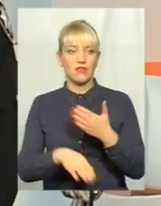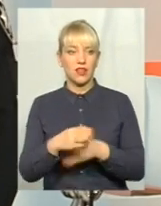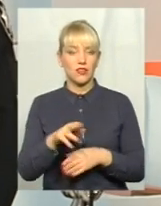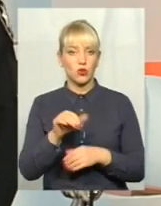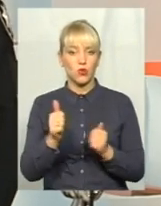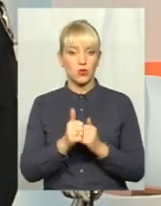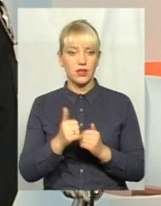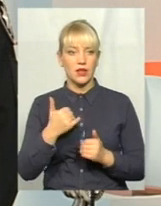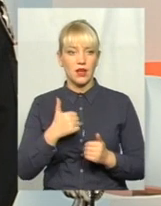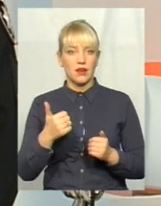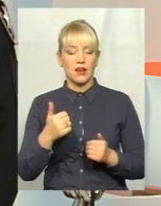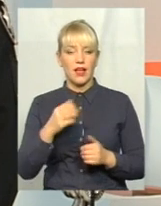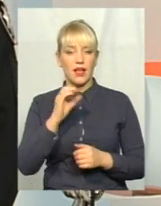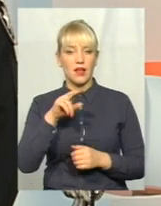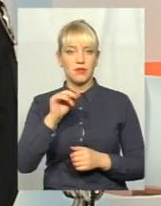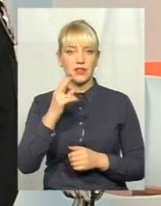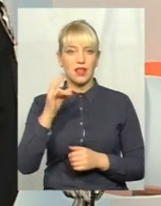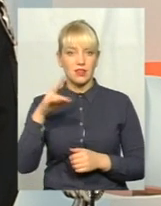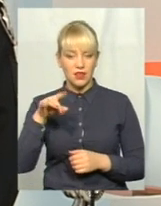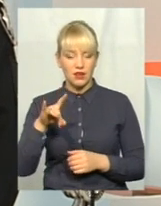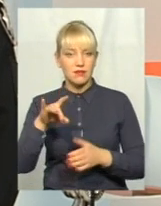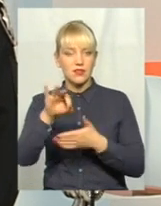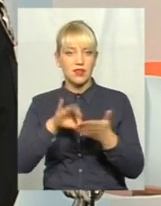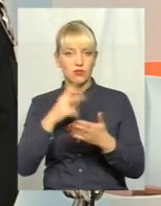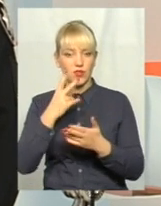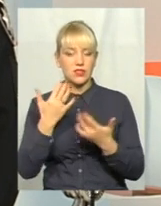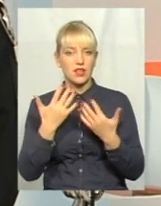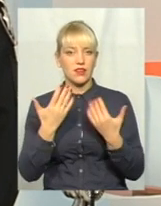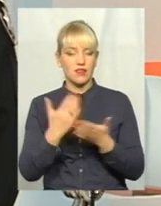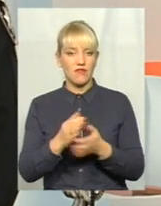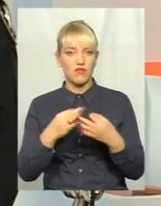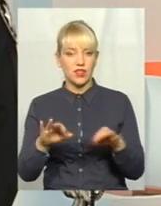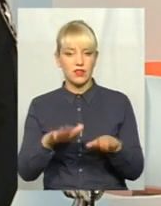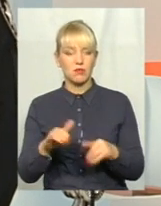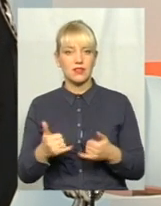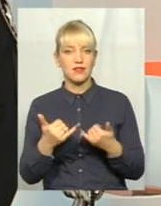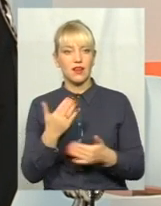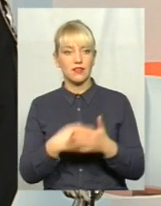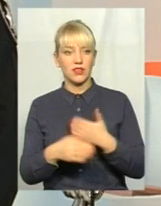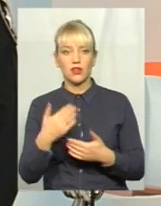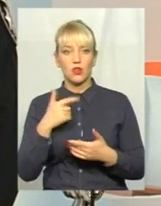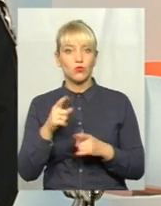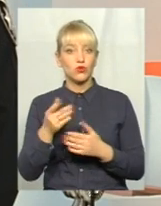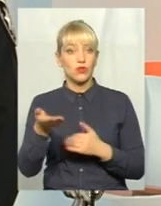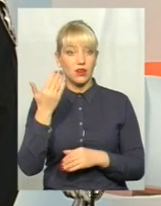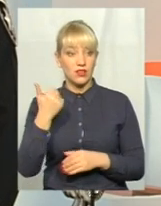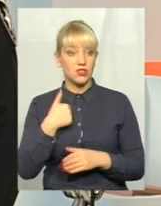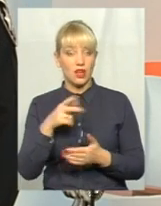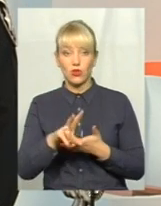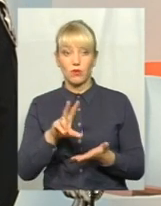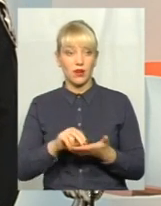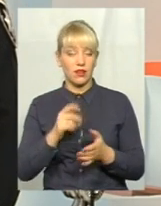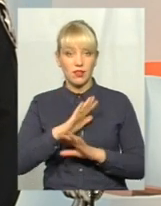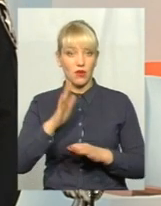біля епіцентру зразу стало видно, скільки є вільних місць для інвалідів. Тому що раніше я, до прикладу, навіть